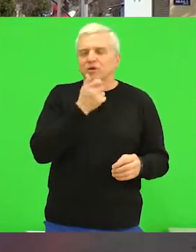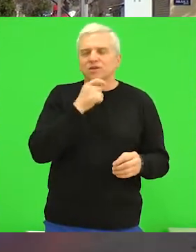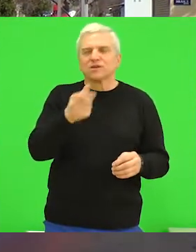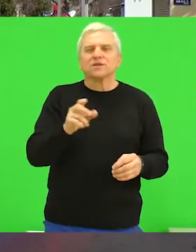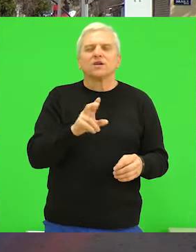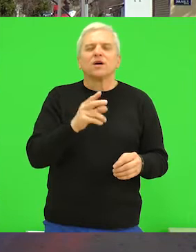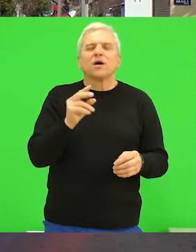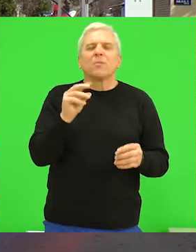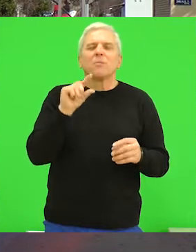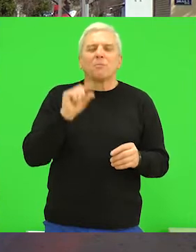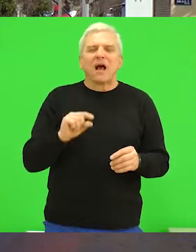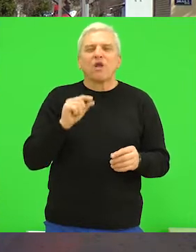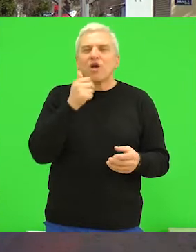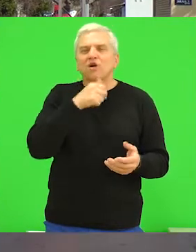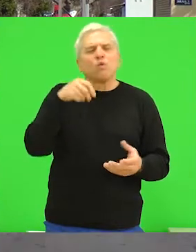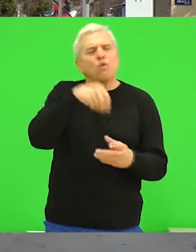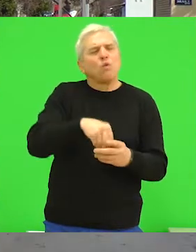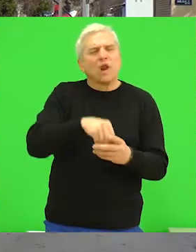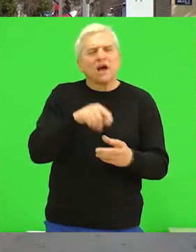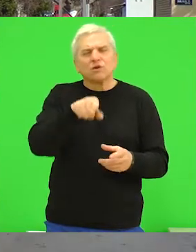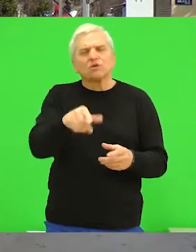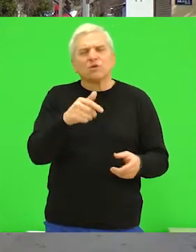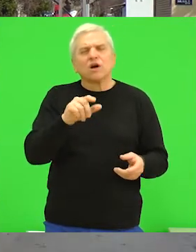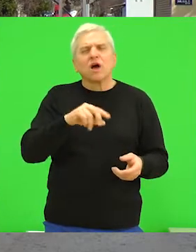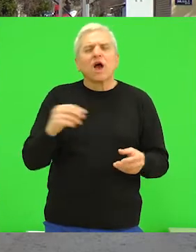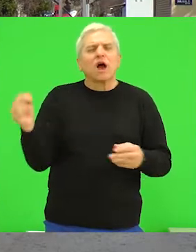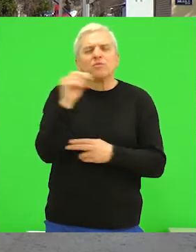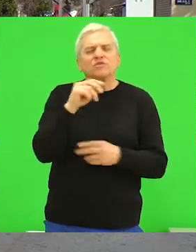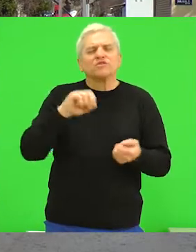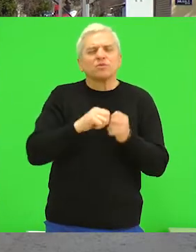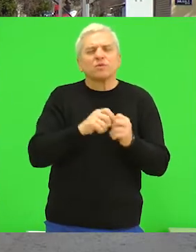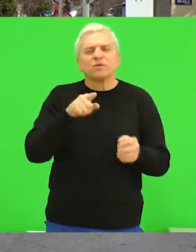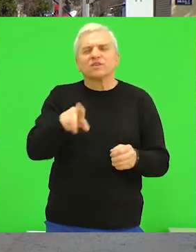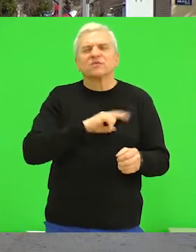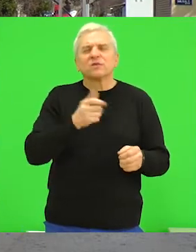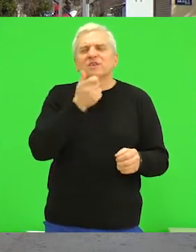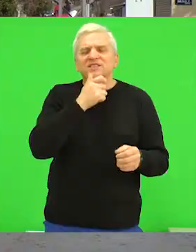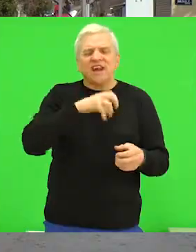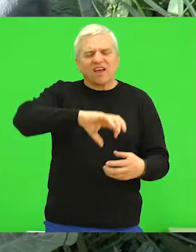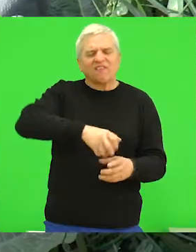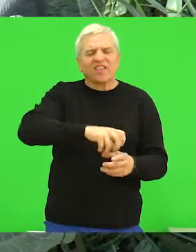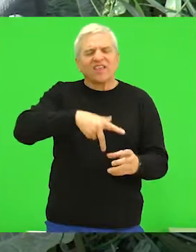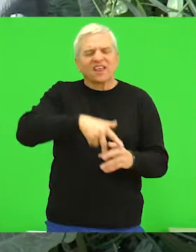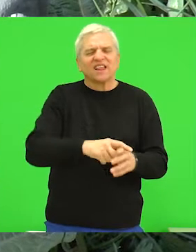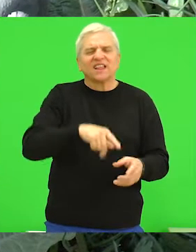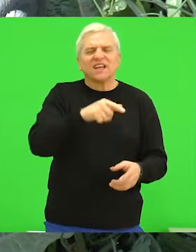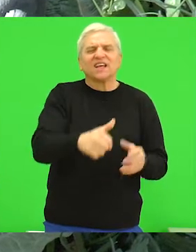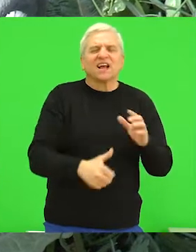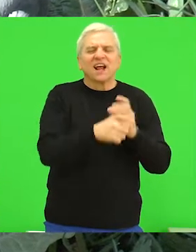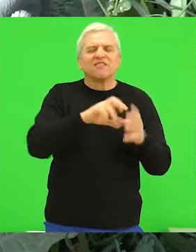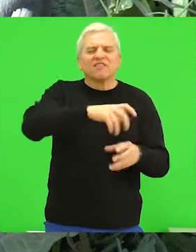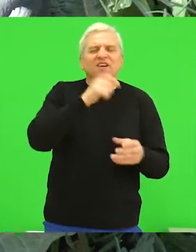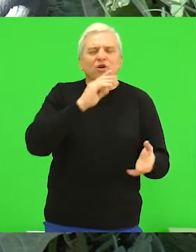da je vrlo malo ulagan u prethodnom periodu, a da nam dodatne probleme upravo stvaraju ovi ventili u šahtovima, glavnih šahtovima